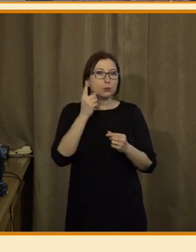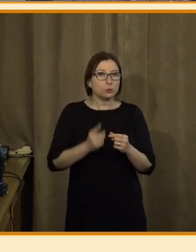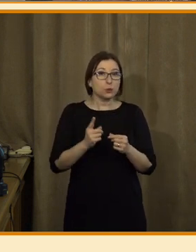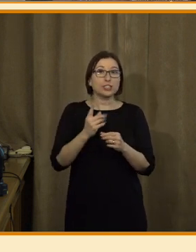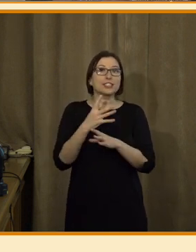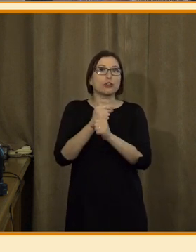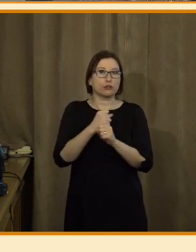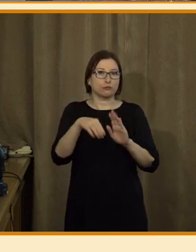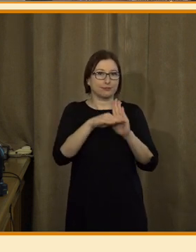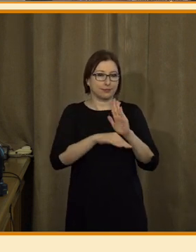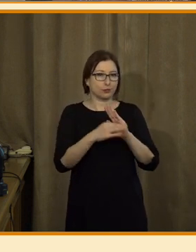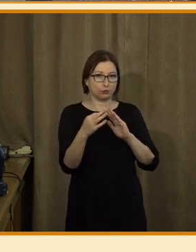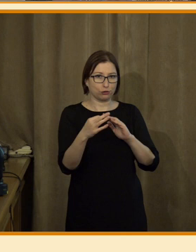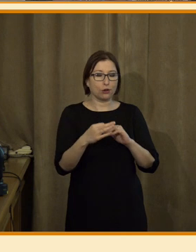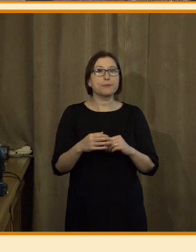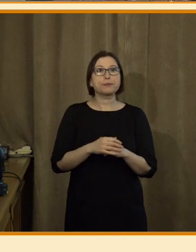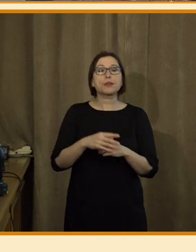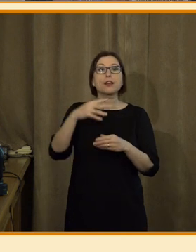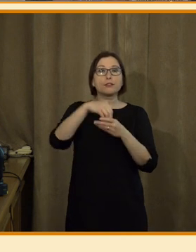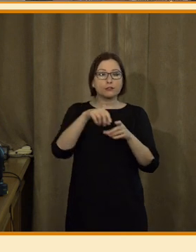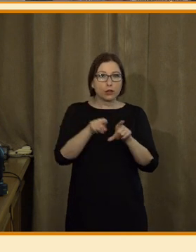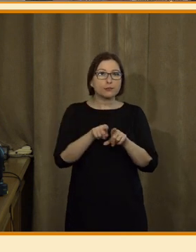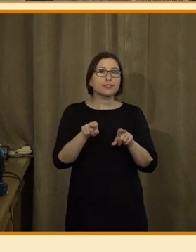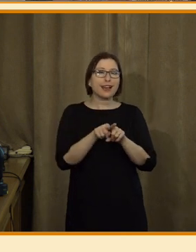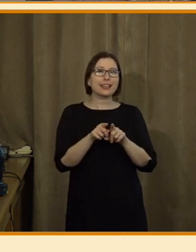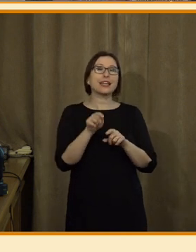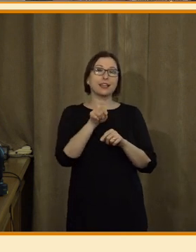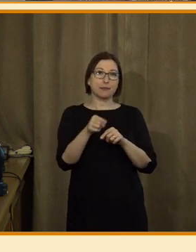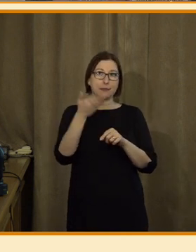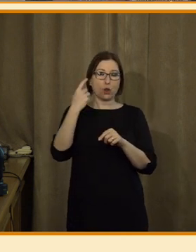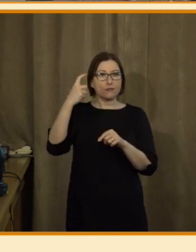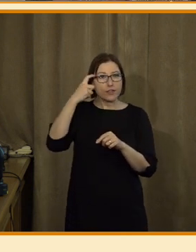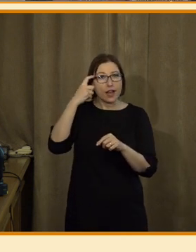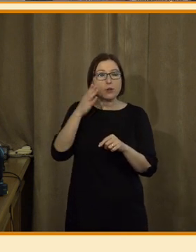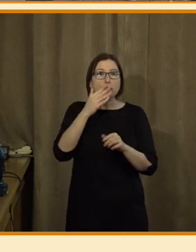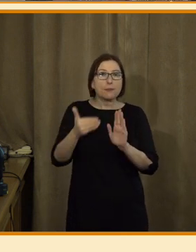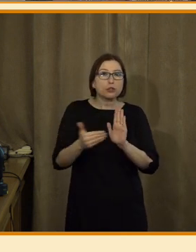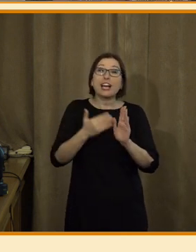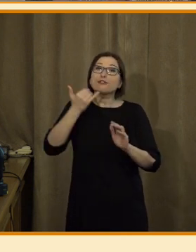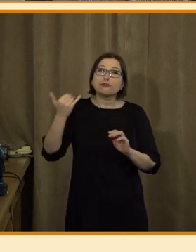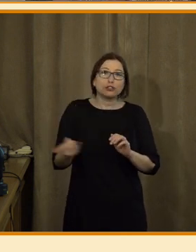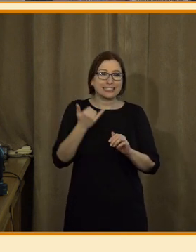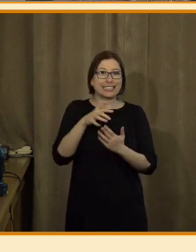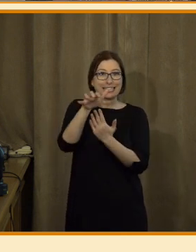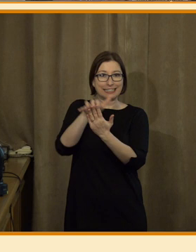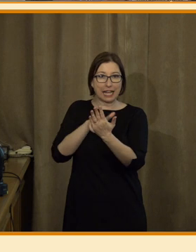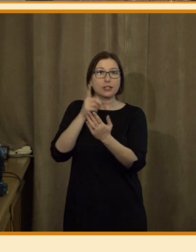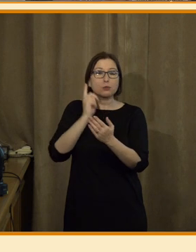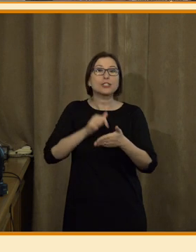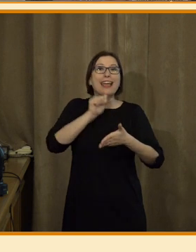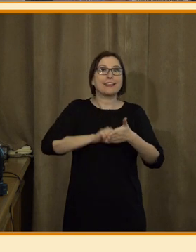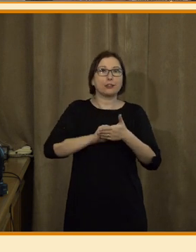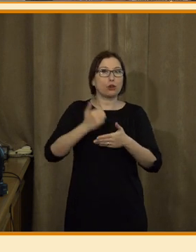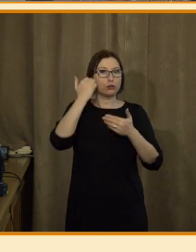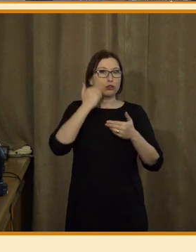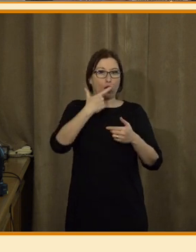v souvislosti s chatem GPT. Kromě jiného, už tehdy jsme věděli, že bude potřeba, aby vždy ty texty chodily přes editora